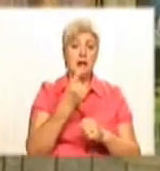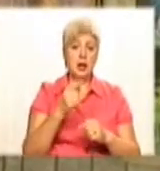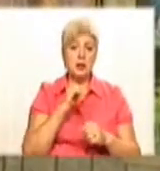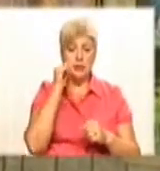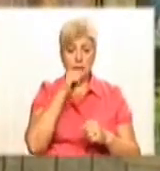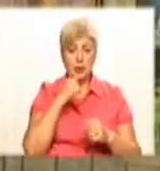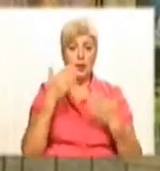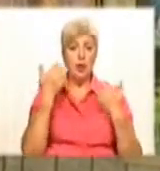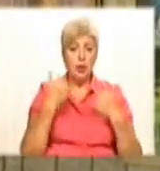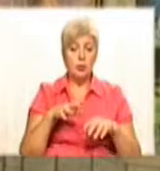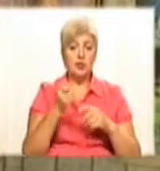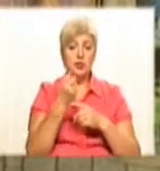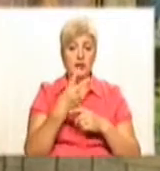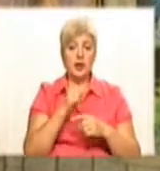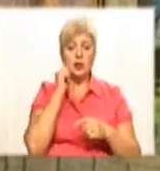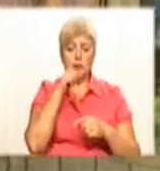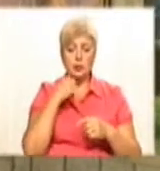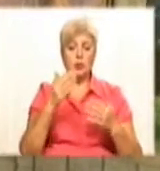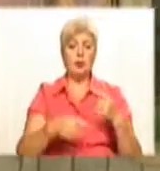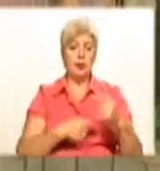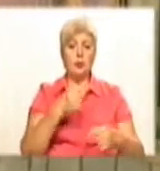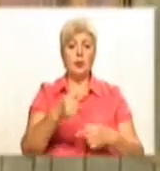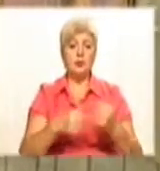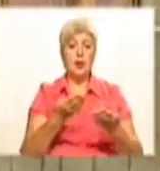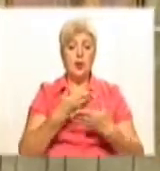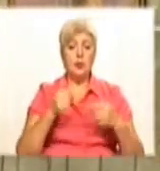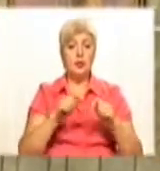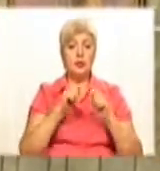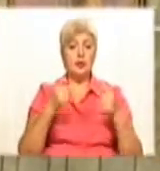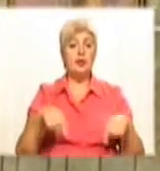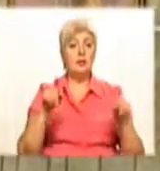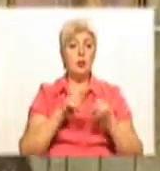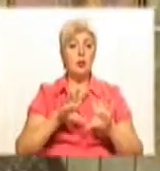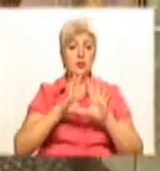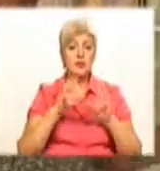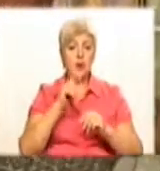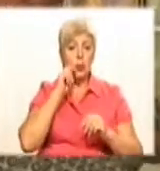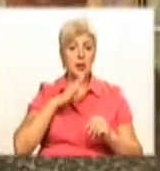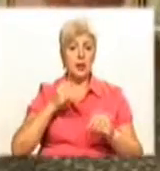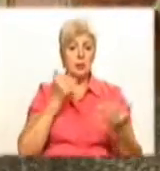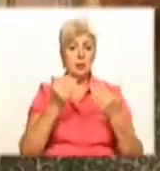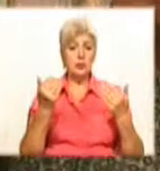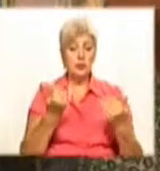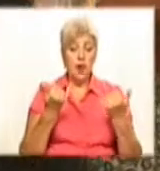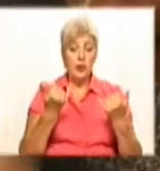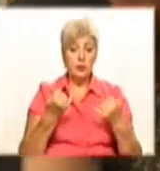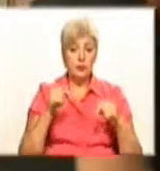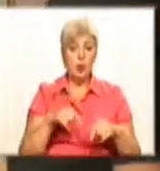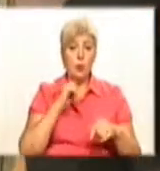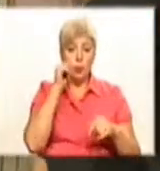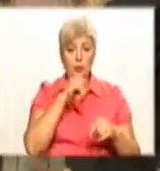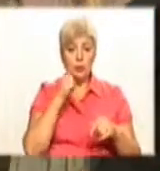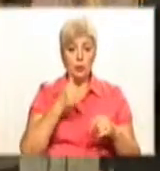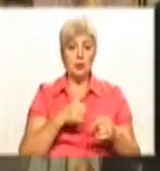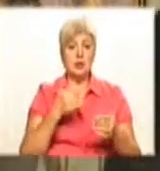вже 12 років поспіль ми відкриваємо таку всеукраїнську виставку. В цьому році ми маємо участь